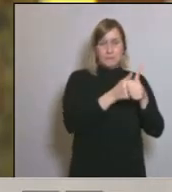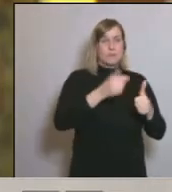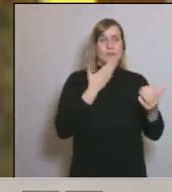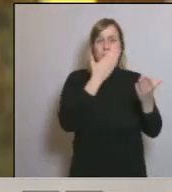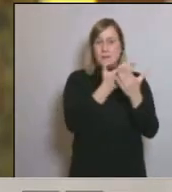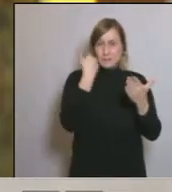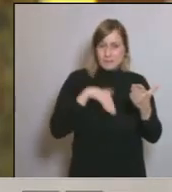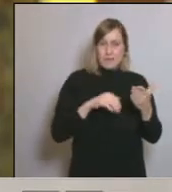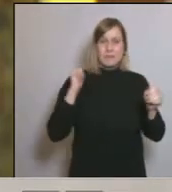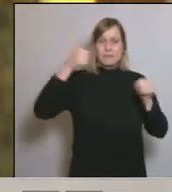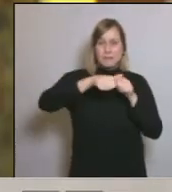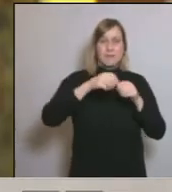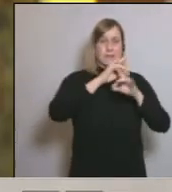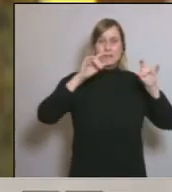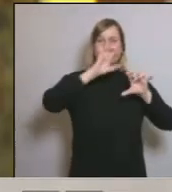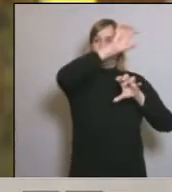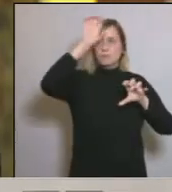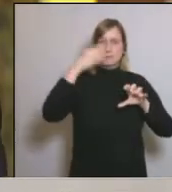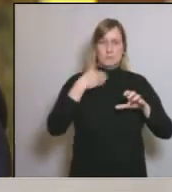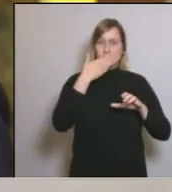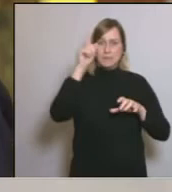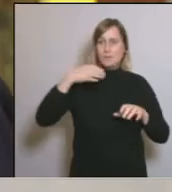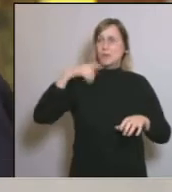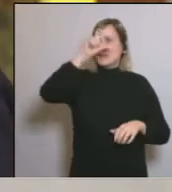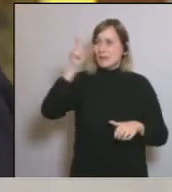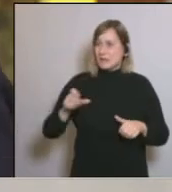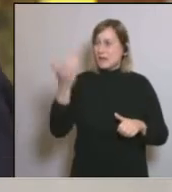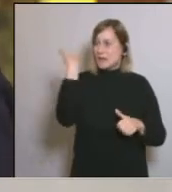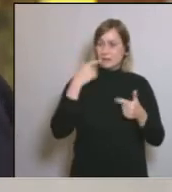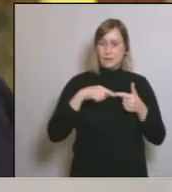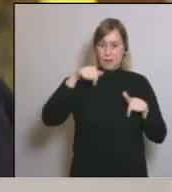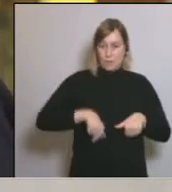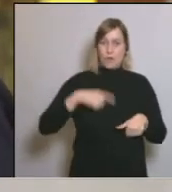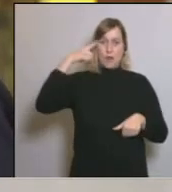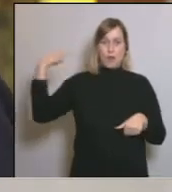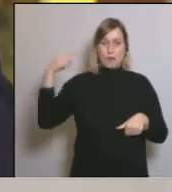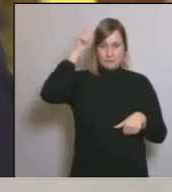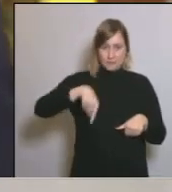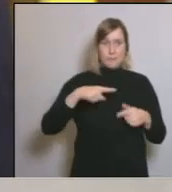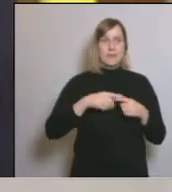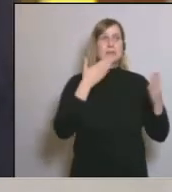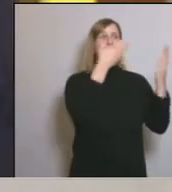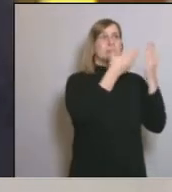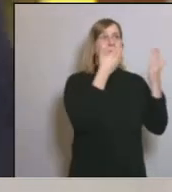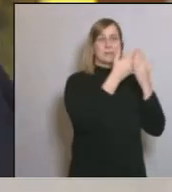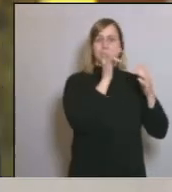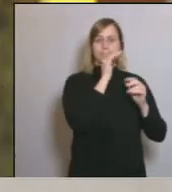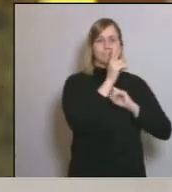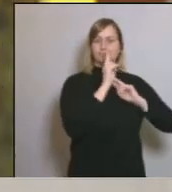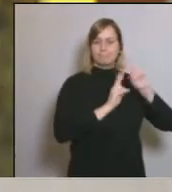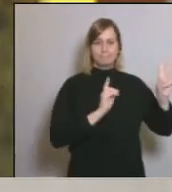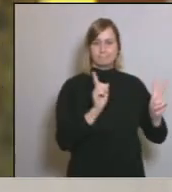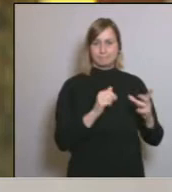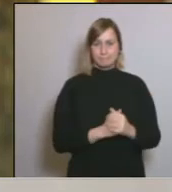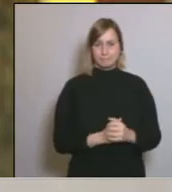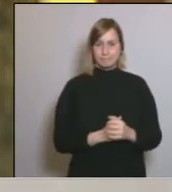aquests moments estan demanant molts altres territoris arreu del món, com Itàlia ahir o Londres avui, no han sigut ateses. Els he de dir, de tota manera,